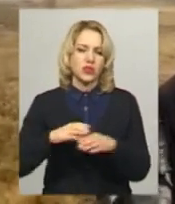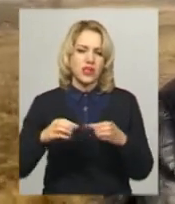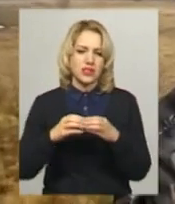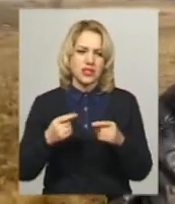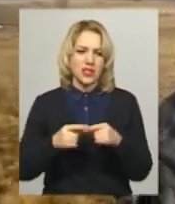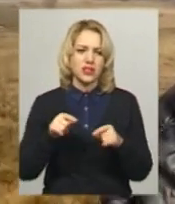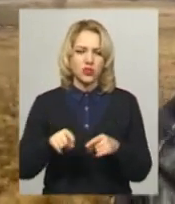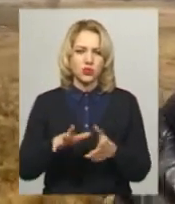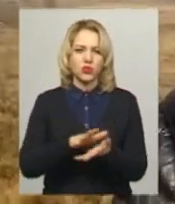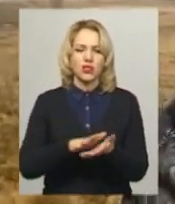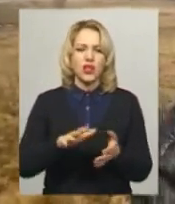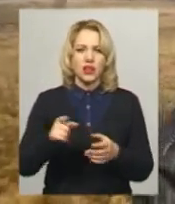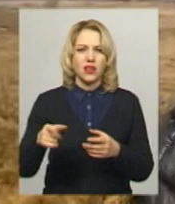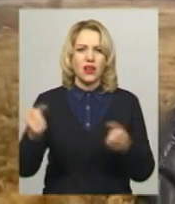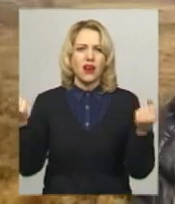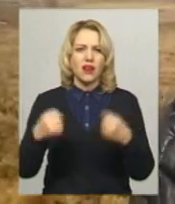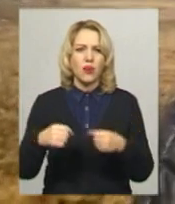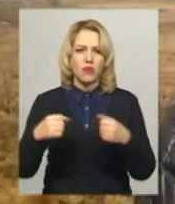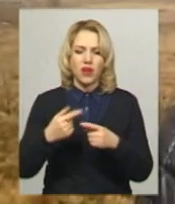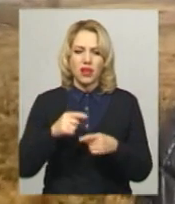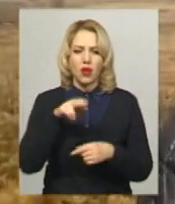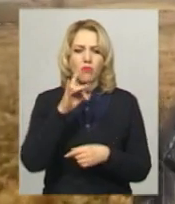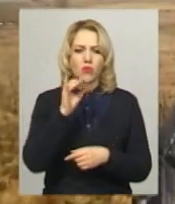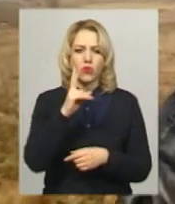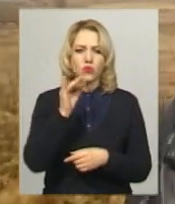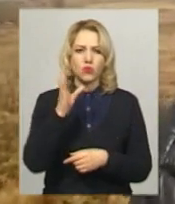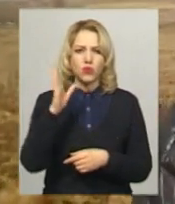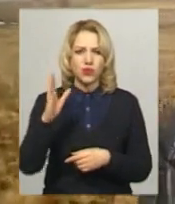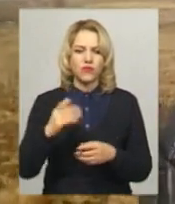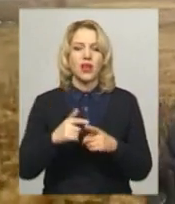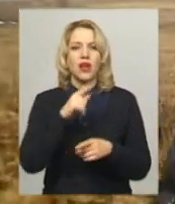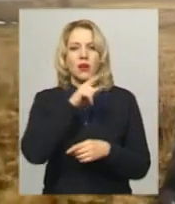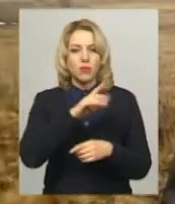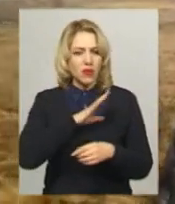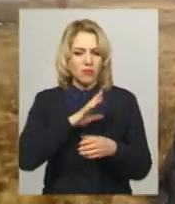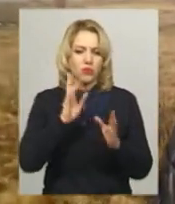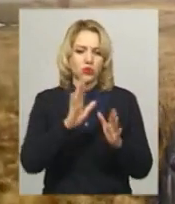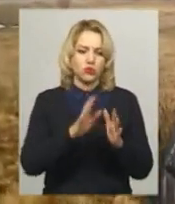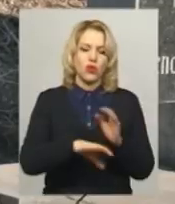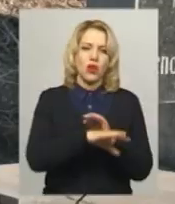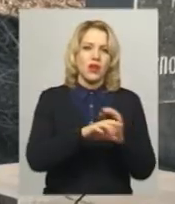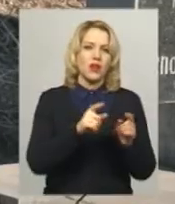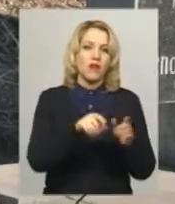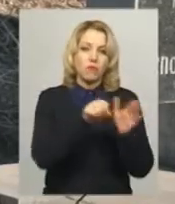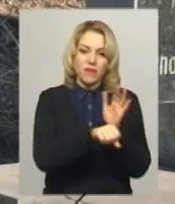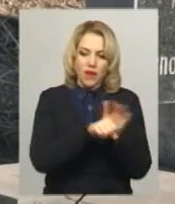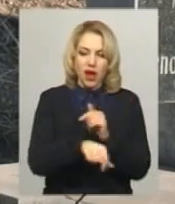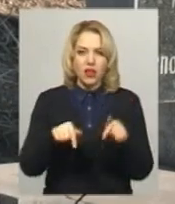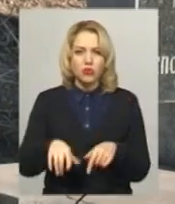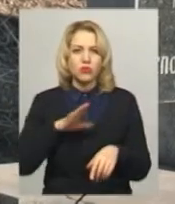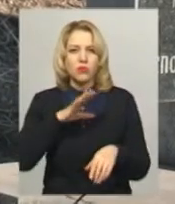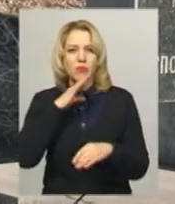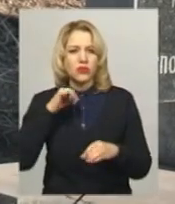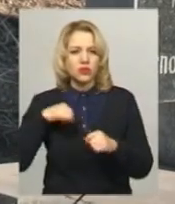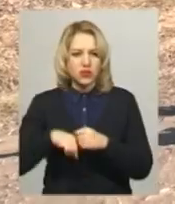ще й грабували. В Проскурую в них не було такого наказу тільки вбивати. А тут скільки збалтувань було, скільки награбовано». Зараз у Гвардійському, каже Семен